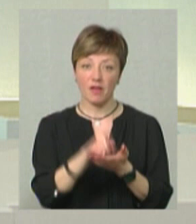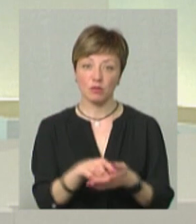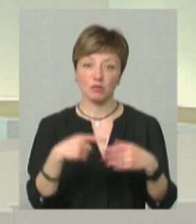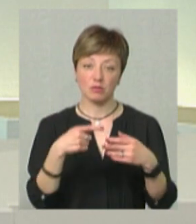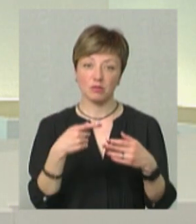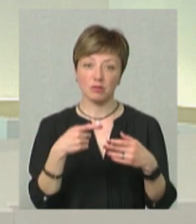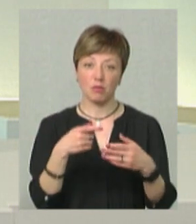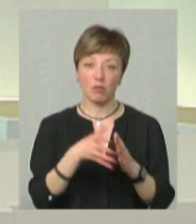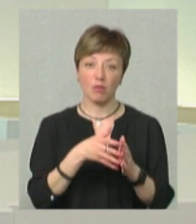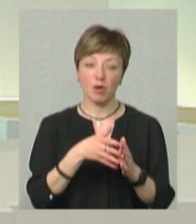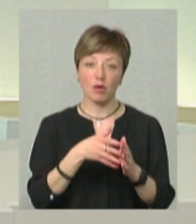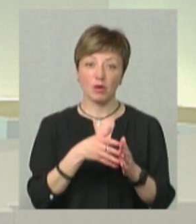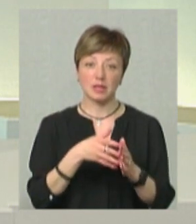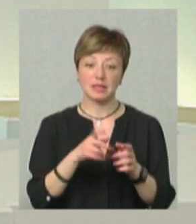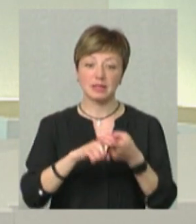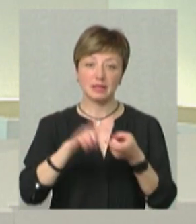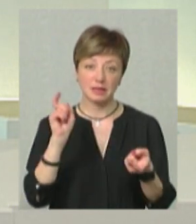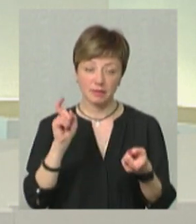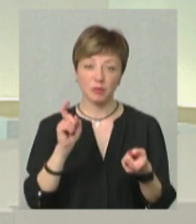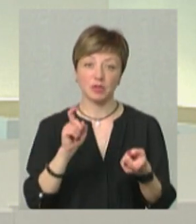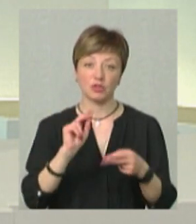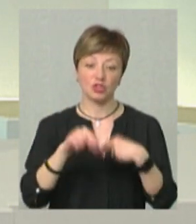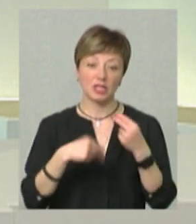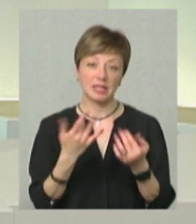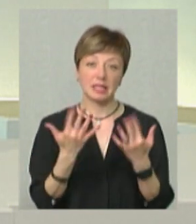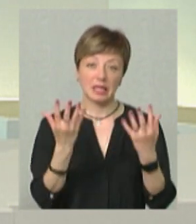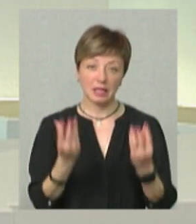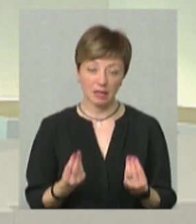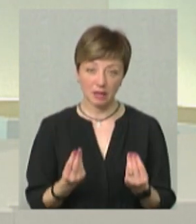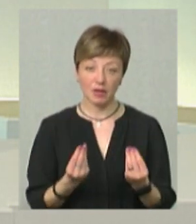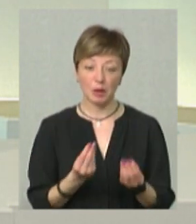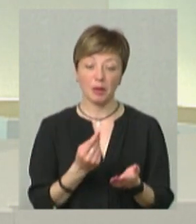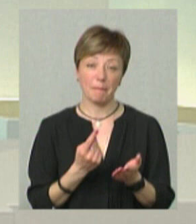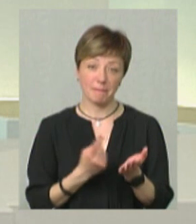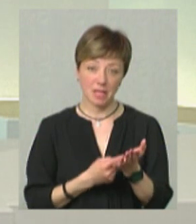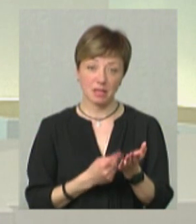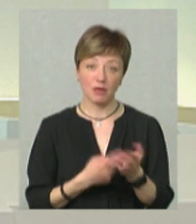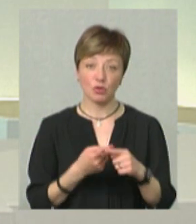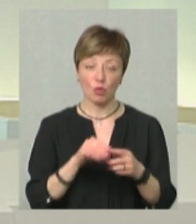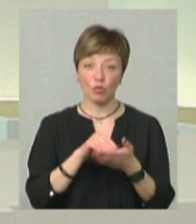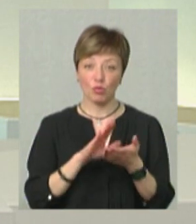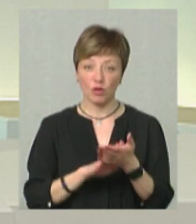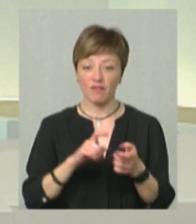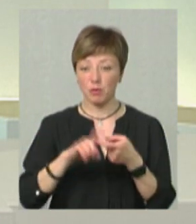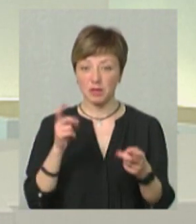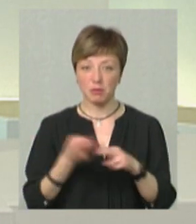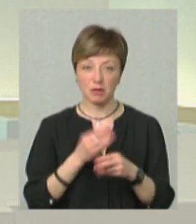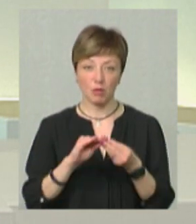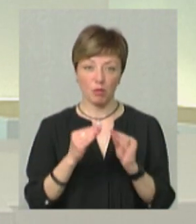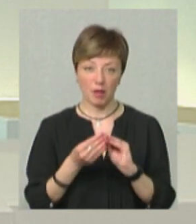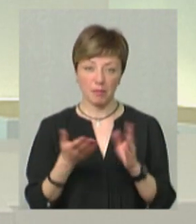знятися з реєстрації через кілька днів. І на підставі цього пункту новий власник виписує без проблем